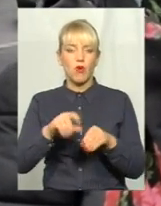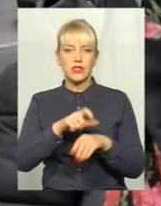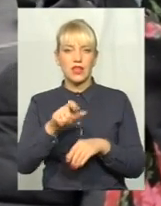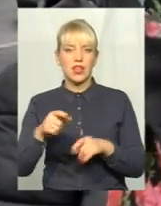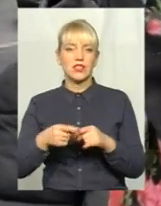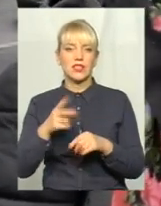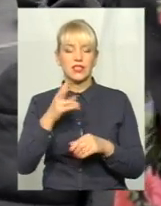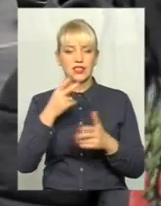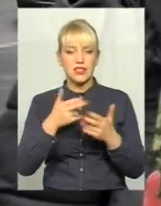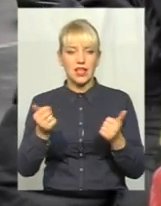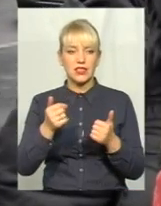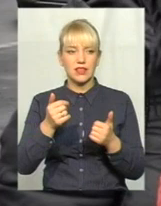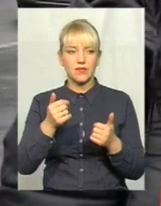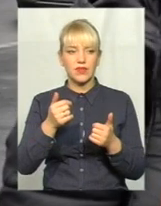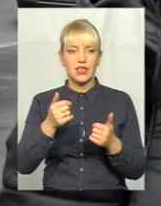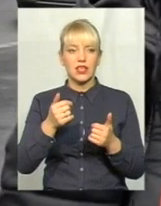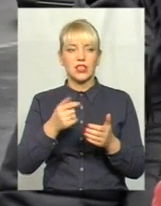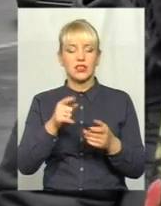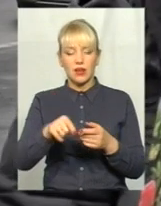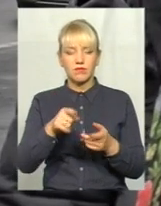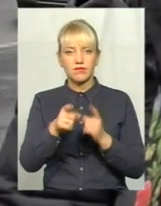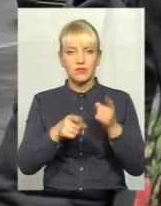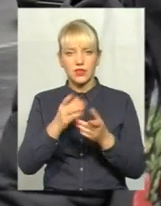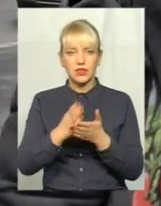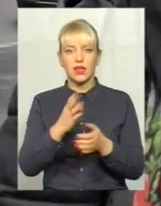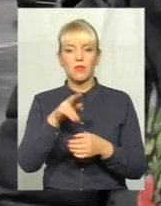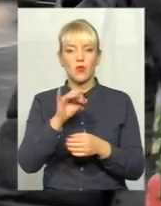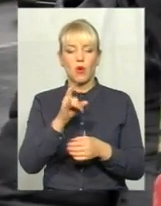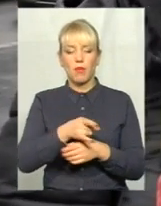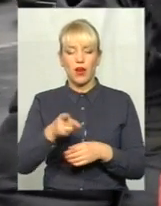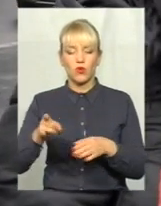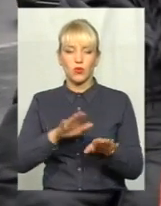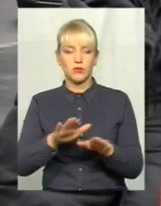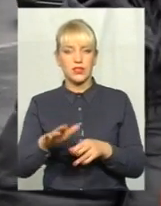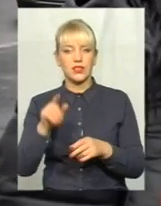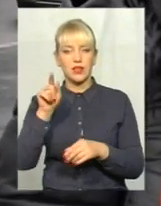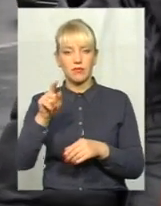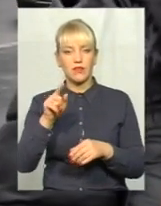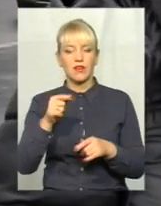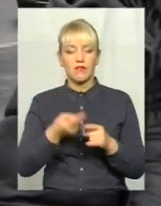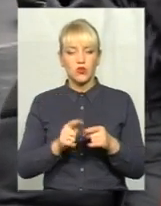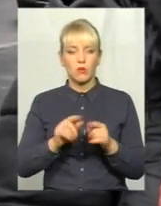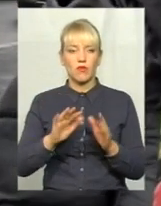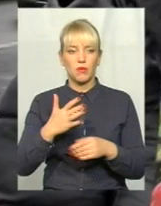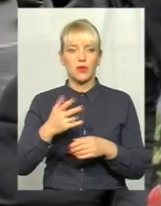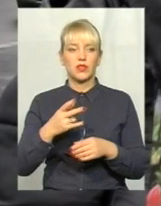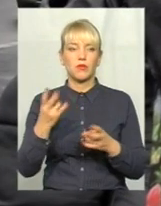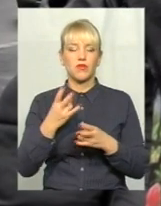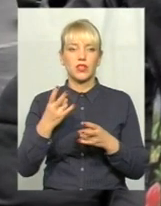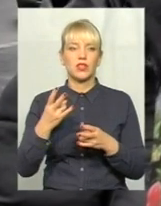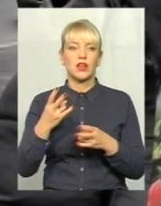І от зміна четверта саме стосувалася паркомісця. І в даному випадку в нас має передбачатися і для постійного